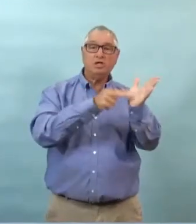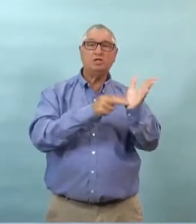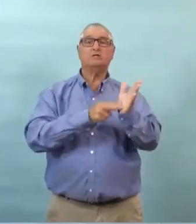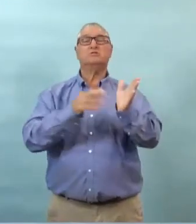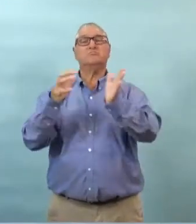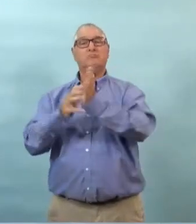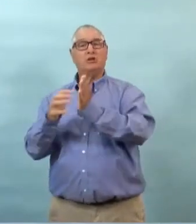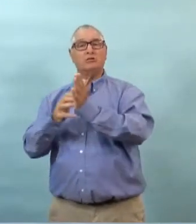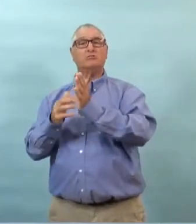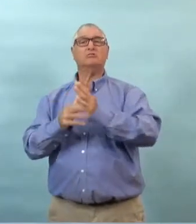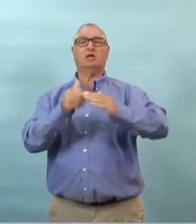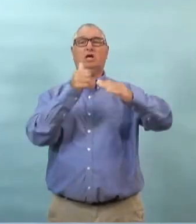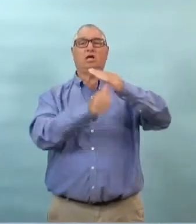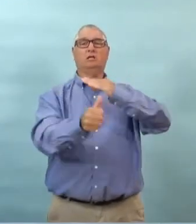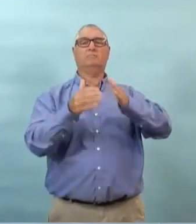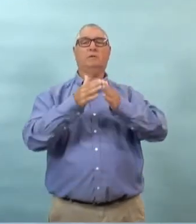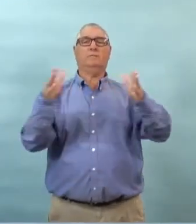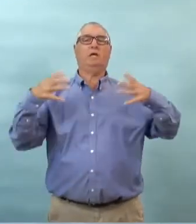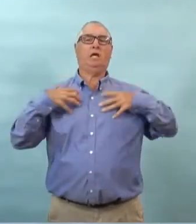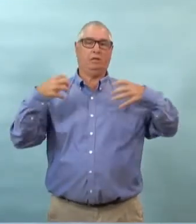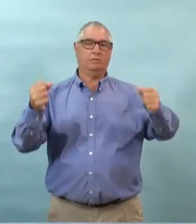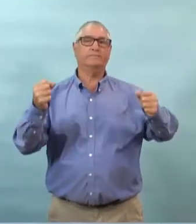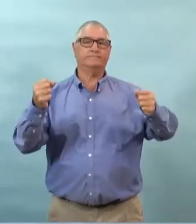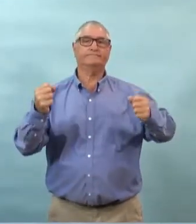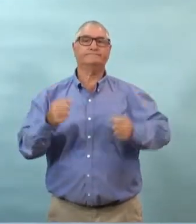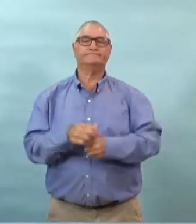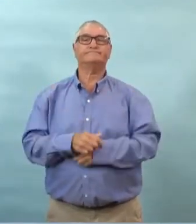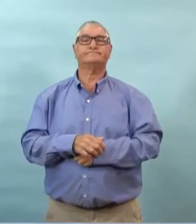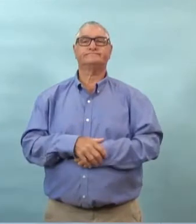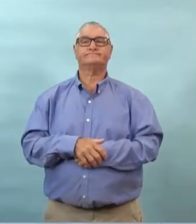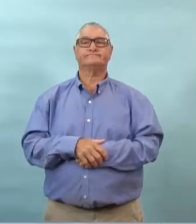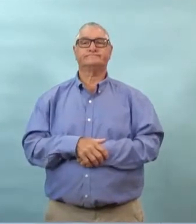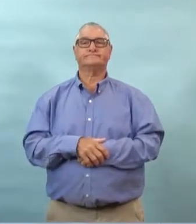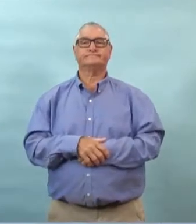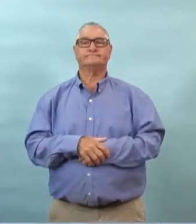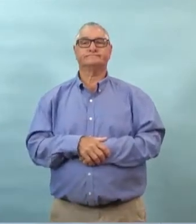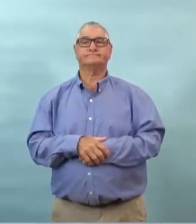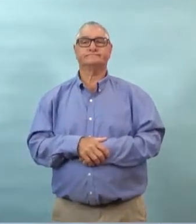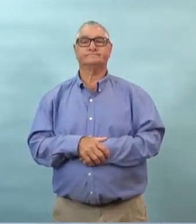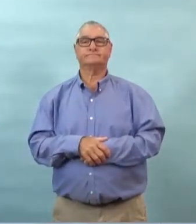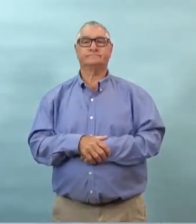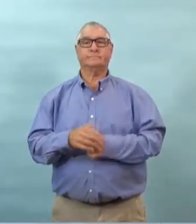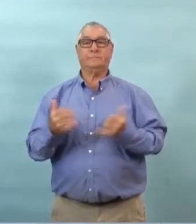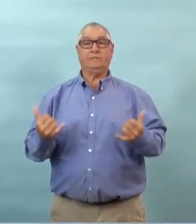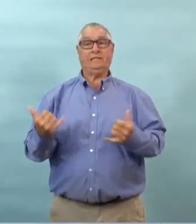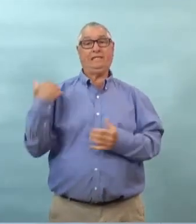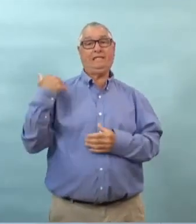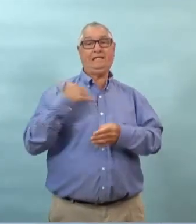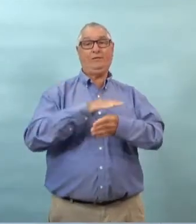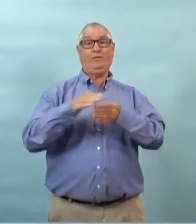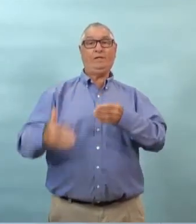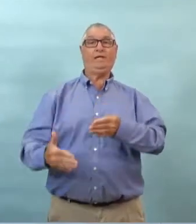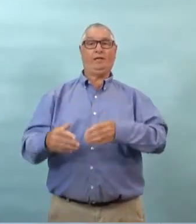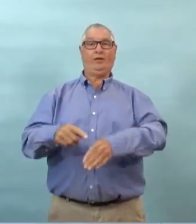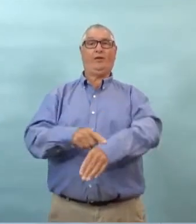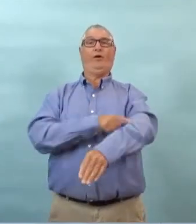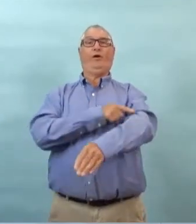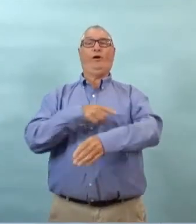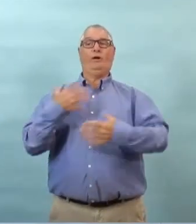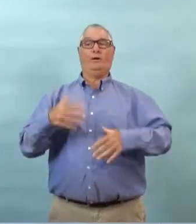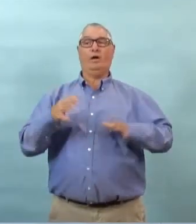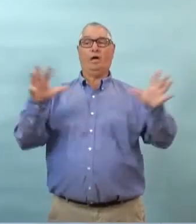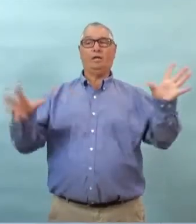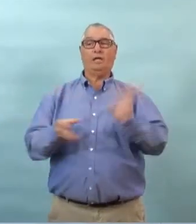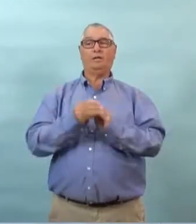se fait tous les jours c'est fait par les médecins de santé publique les infirmières de santé publique alors aujourd'hui qu'est ce que les gens